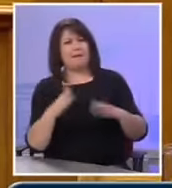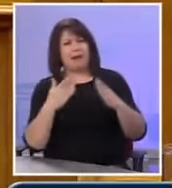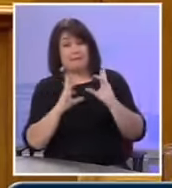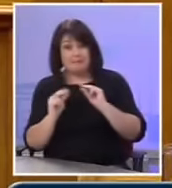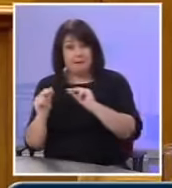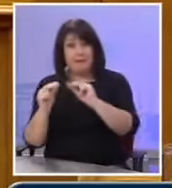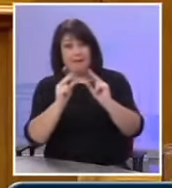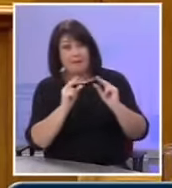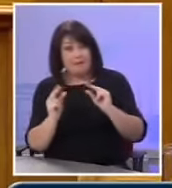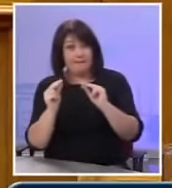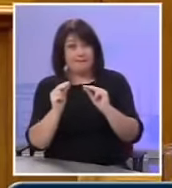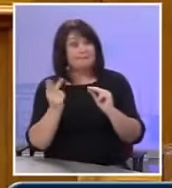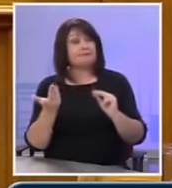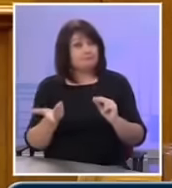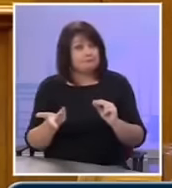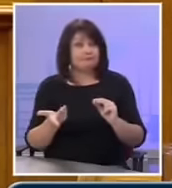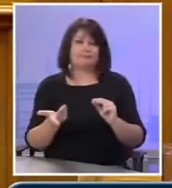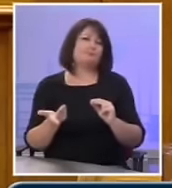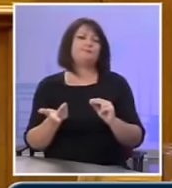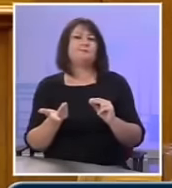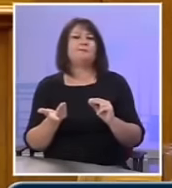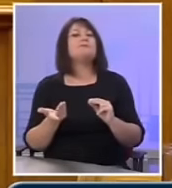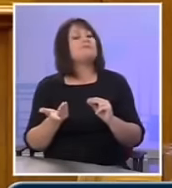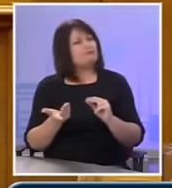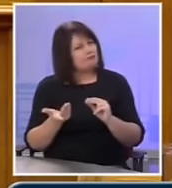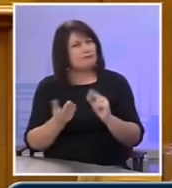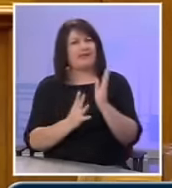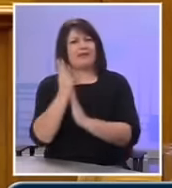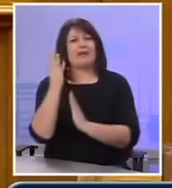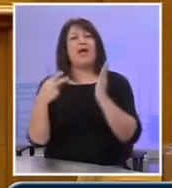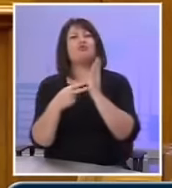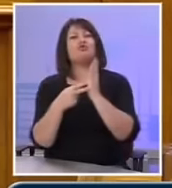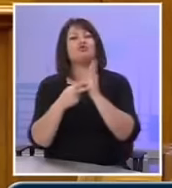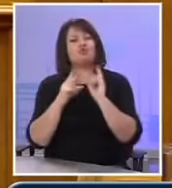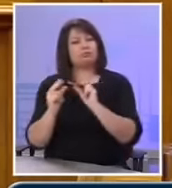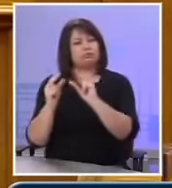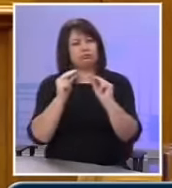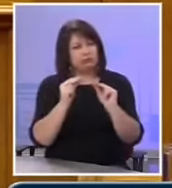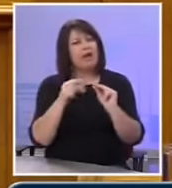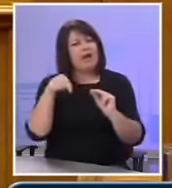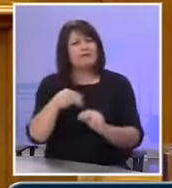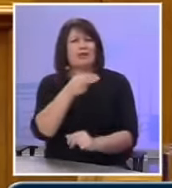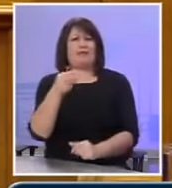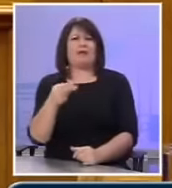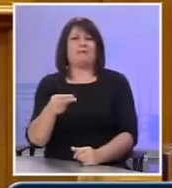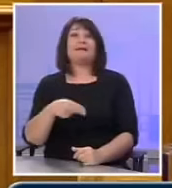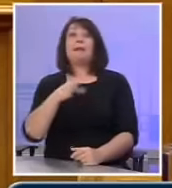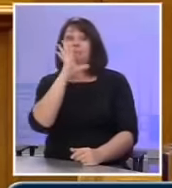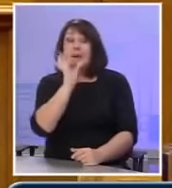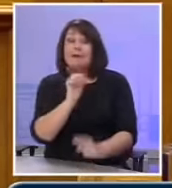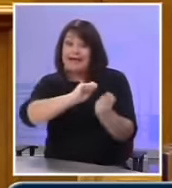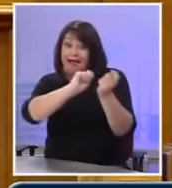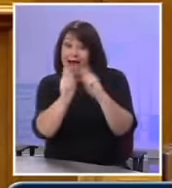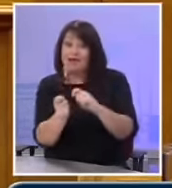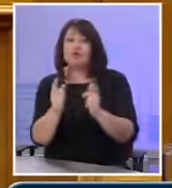συζητήσει και στη συζήτησή μας στις 14 Αυγούστου και αυτό που ουσιαστικά αλλάζει αυτό το